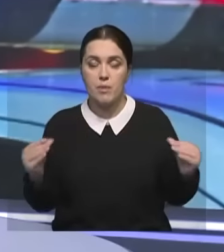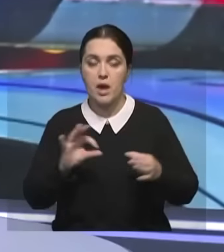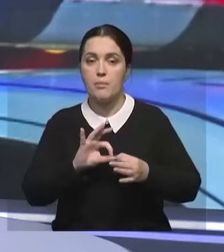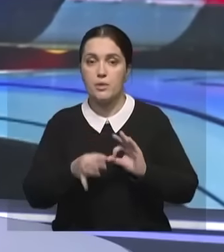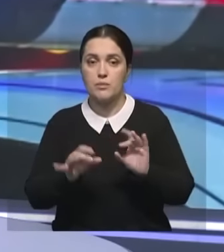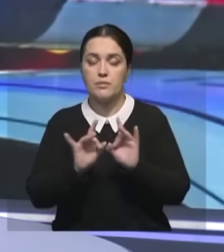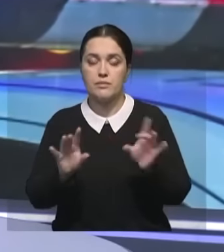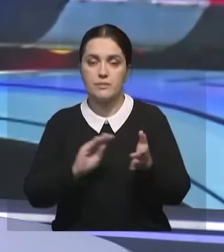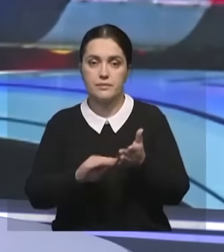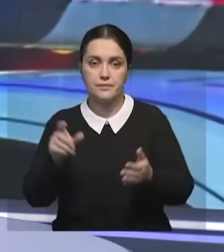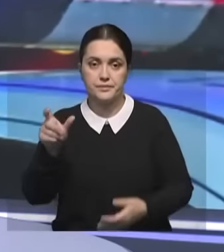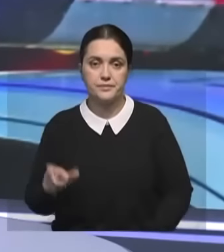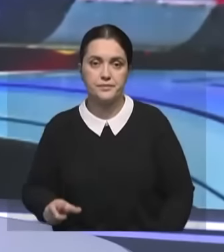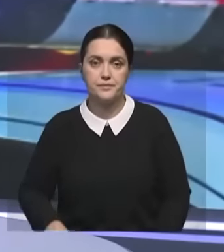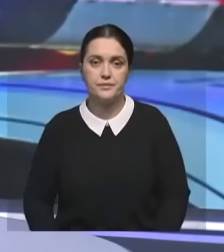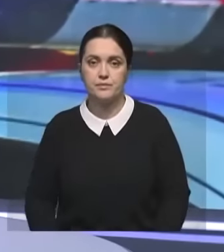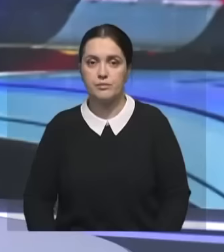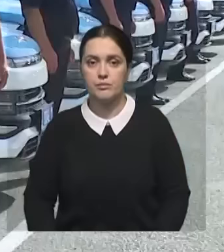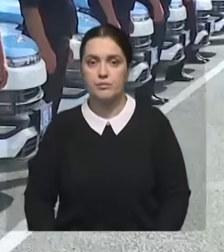автомобилей. Подробности у Райханта Жибаевой.